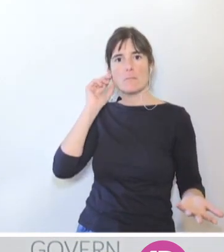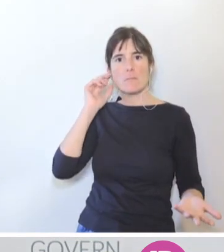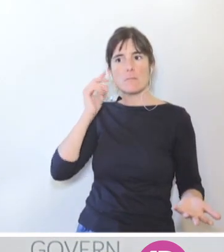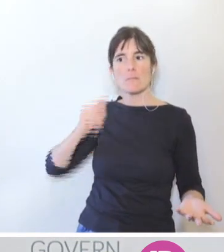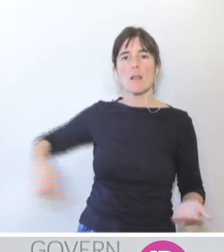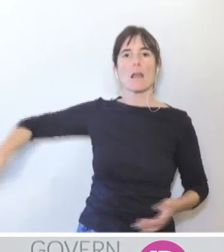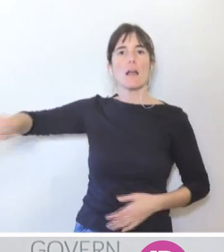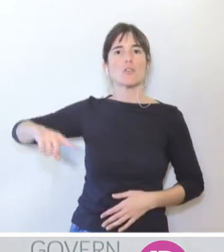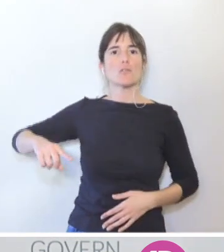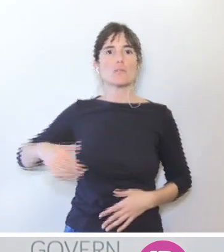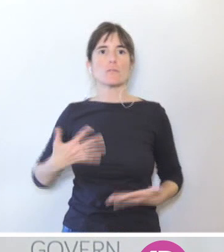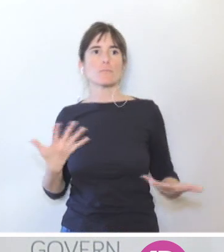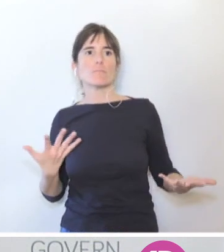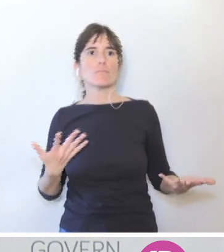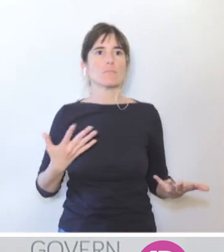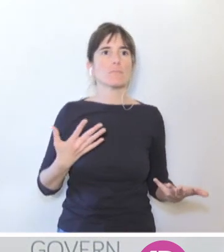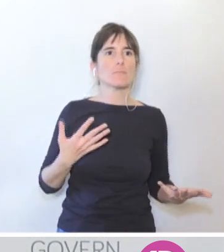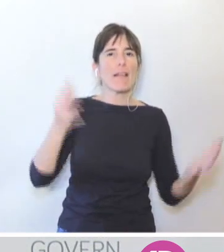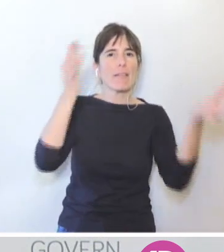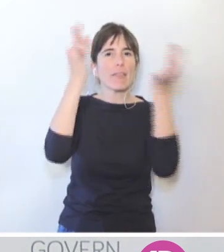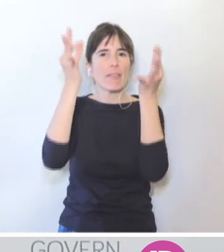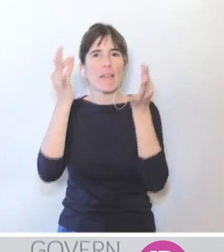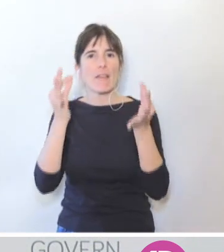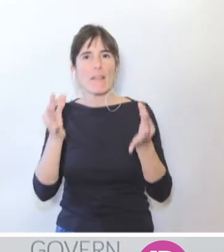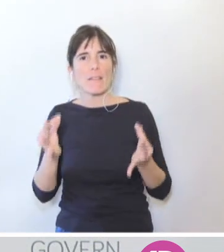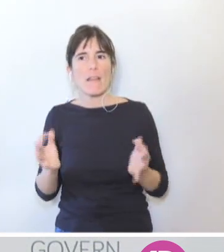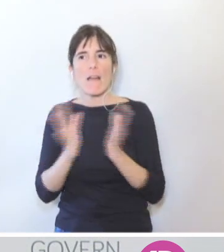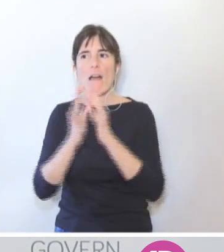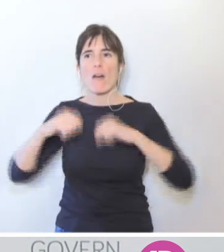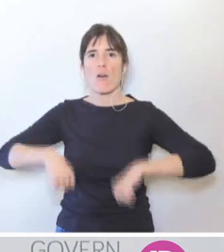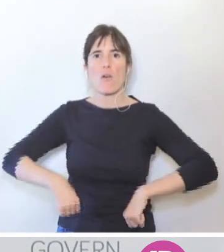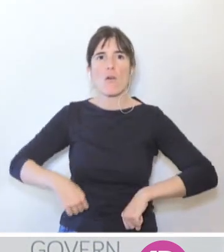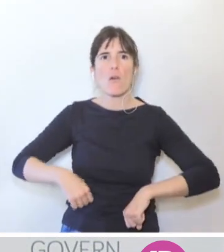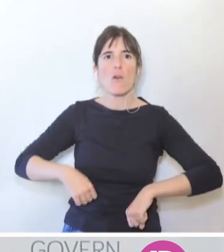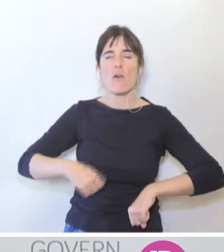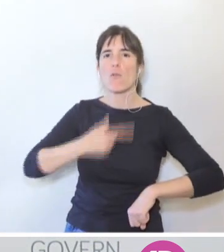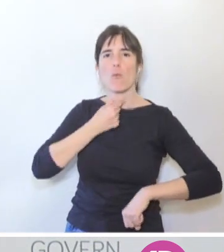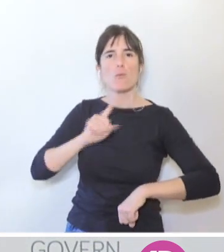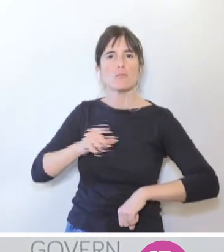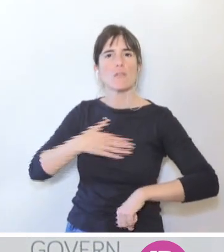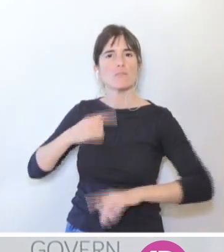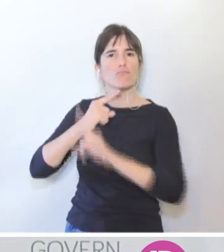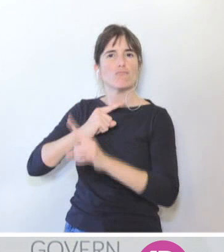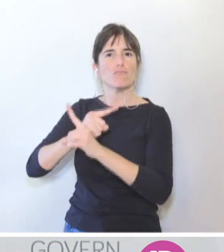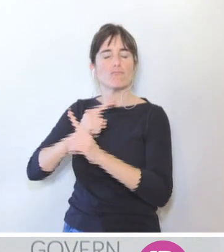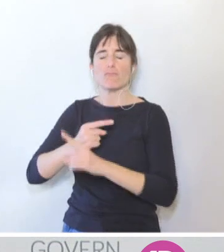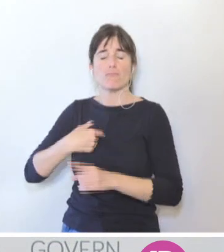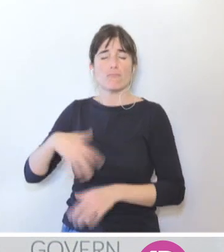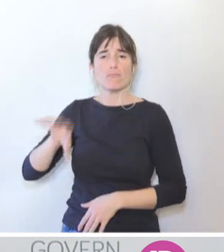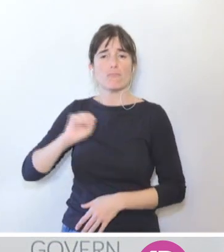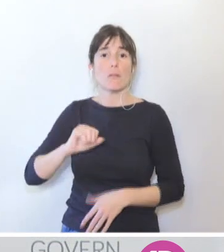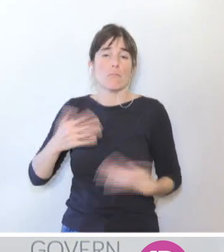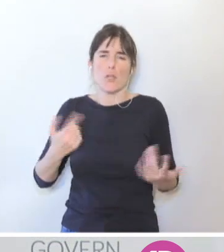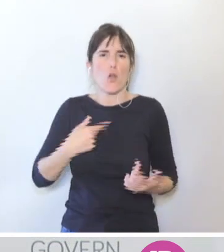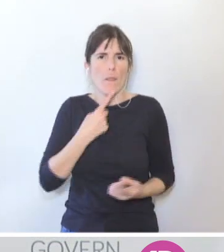impereixen arribar a cap acord i una confrontació. No ho sé, sa veritat. Per naltros, sa valoració que en fem des del